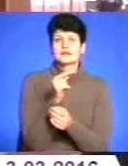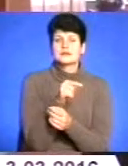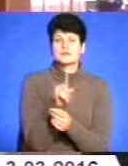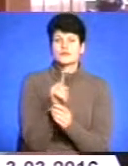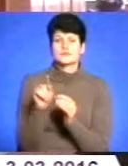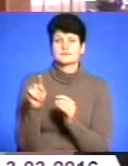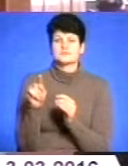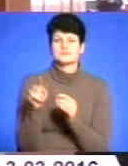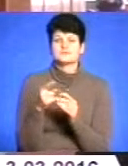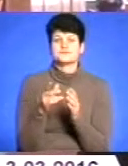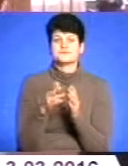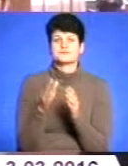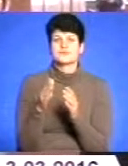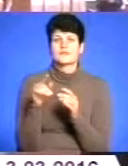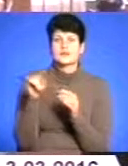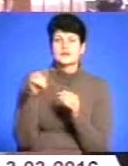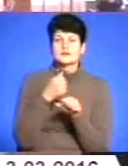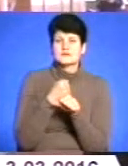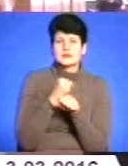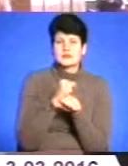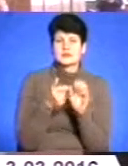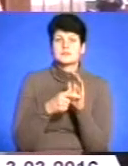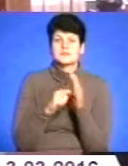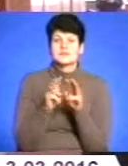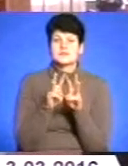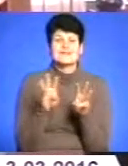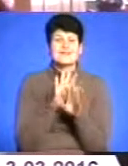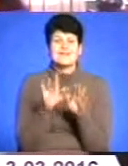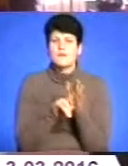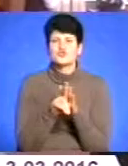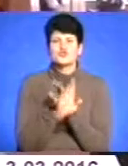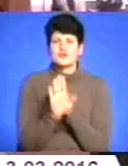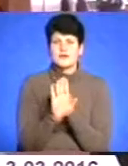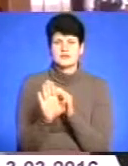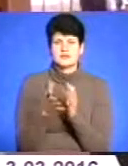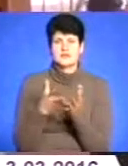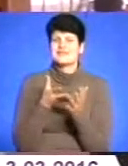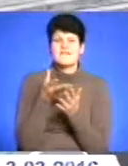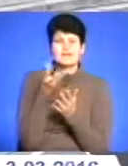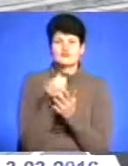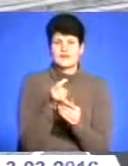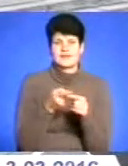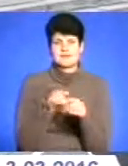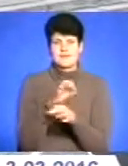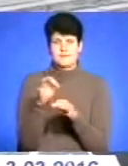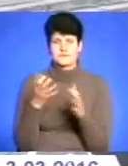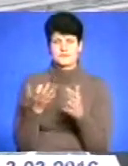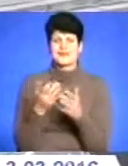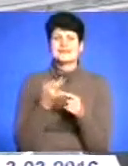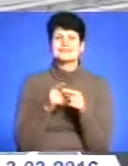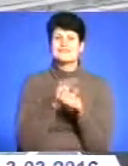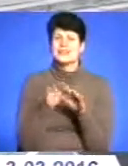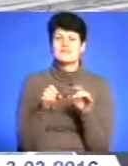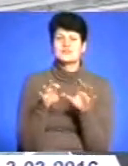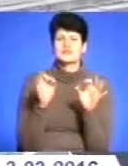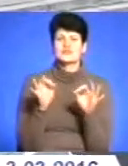понукати Кабінет міністрів не починати проєктування, відповідно, не фінансувати це проєктування». «Це не вирішує нічого, тому що вони по